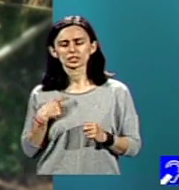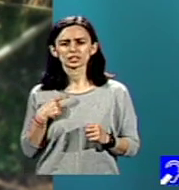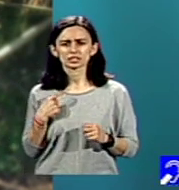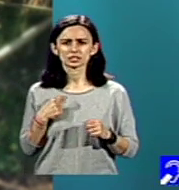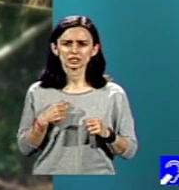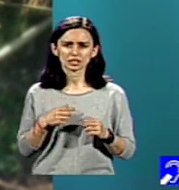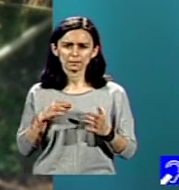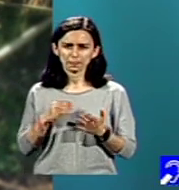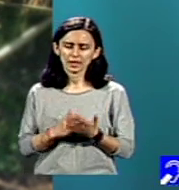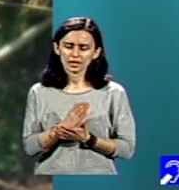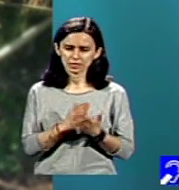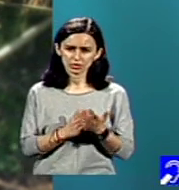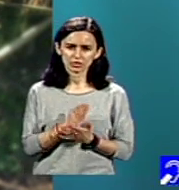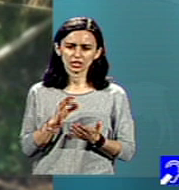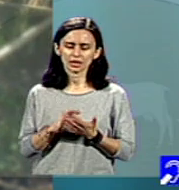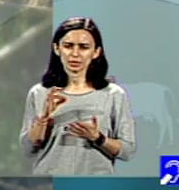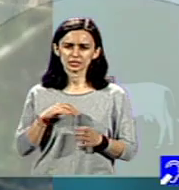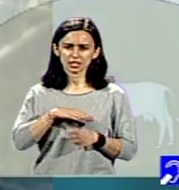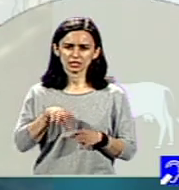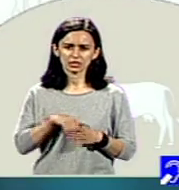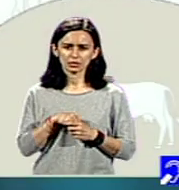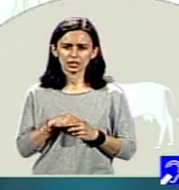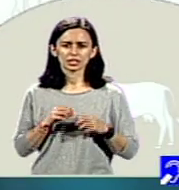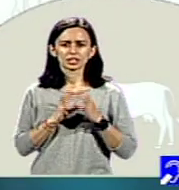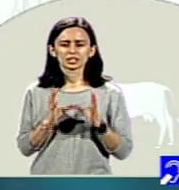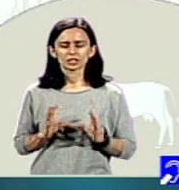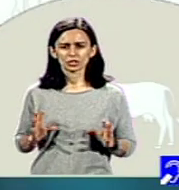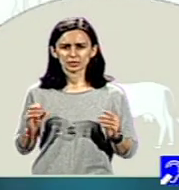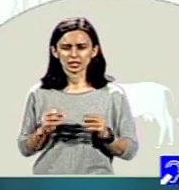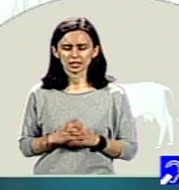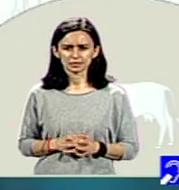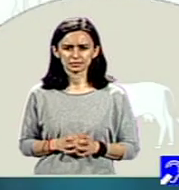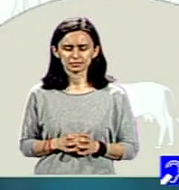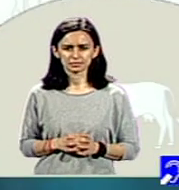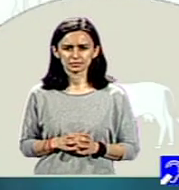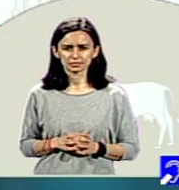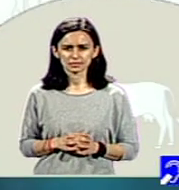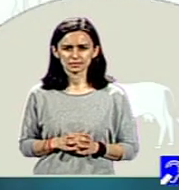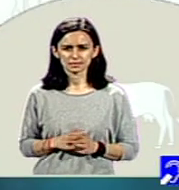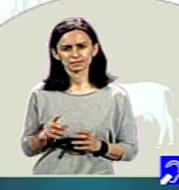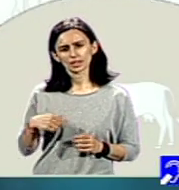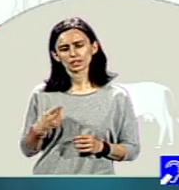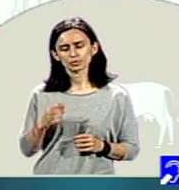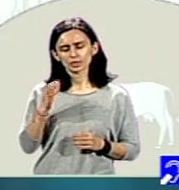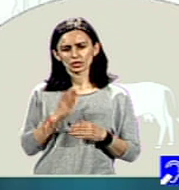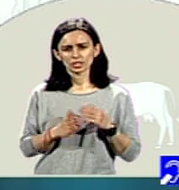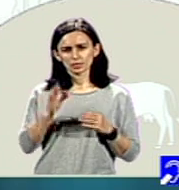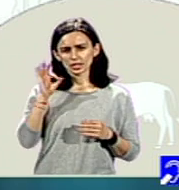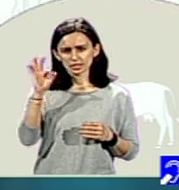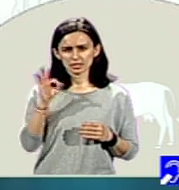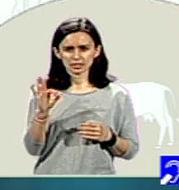continuare în familiile din România. Conform ultimelor statistici ale